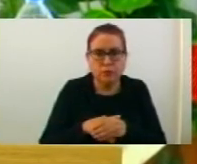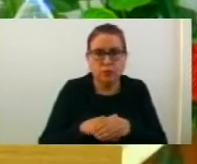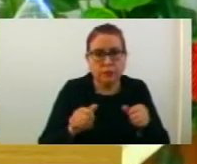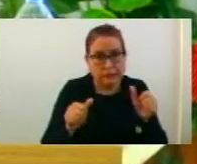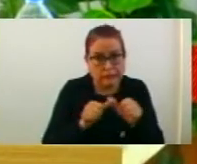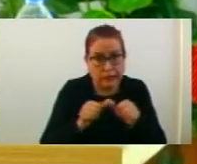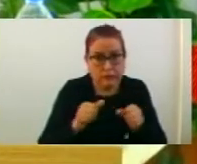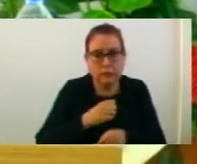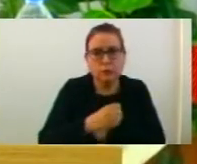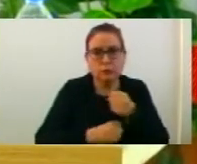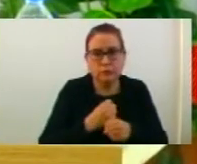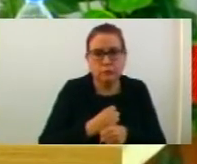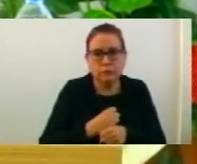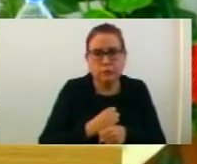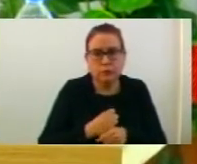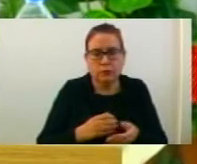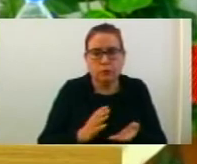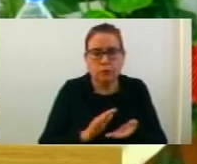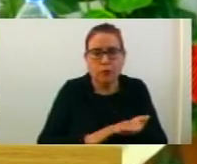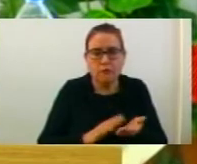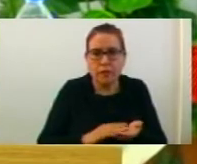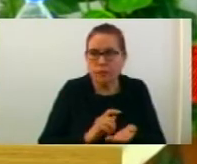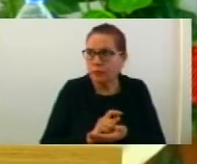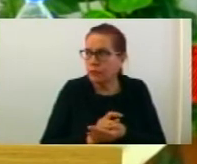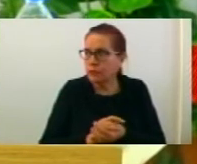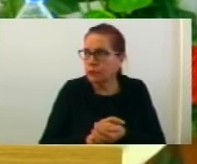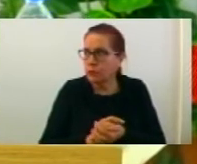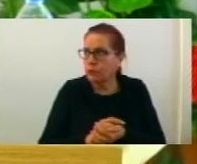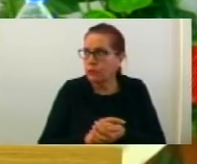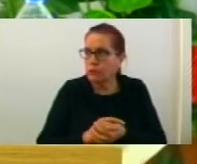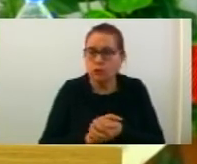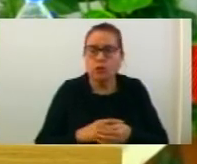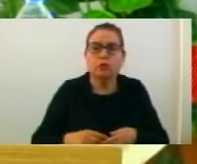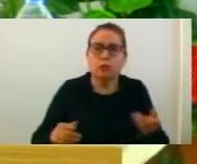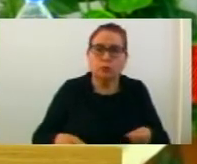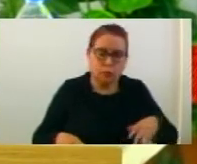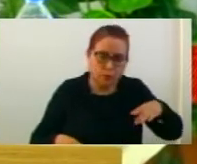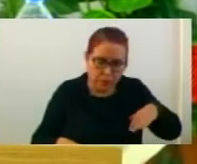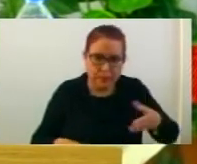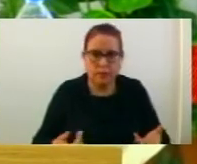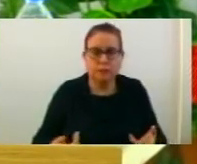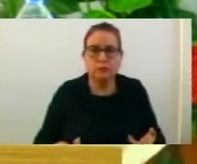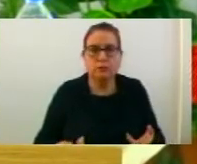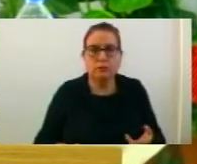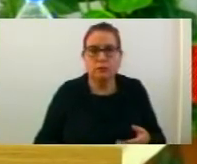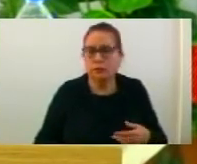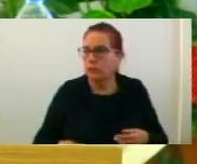години, во този период, отидва 9